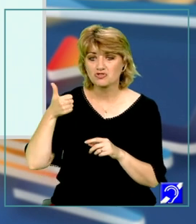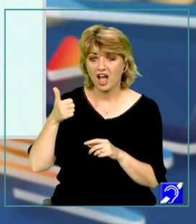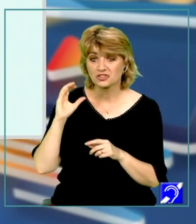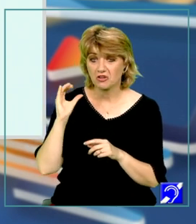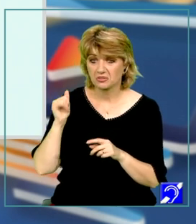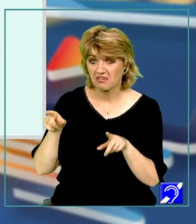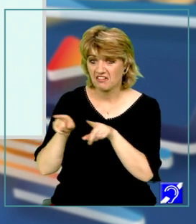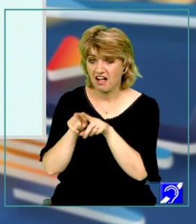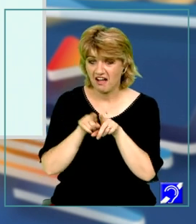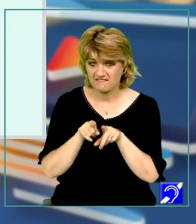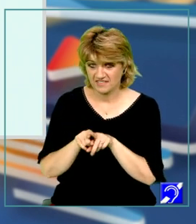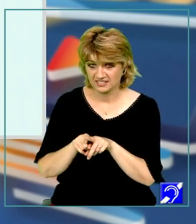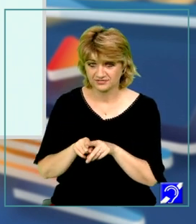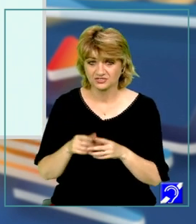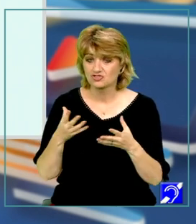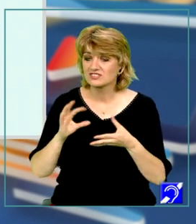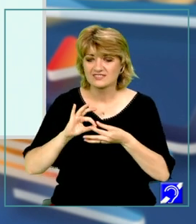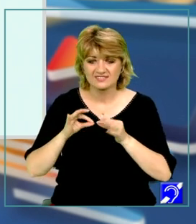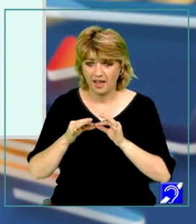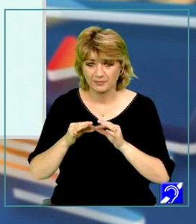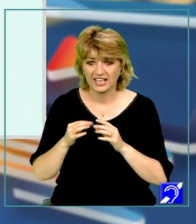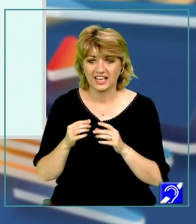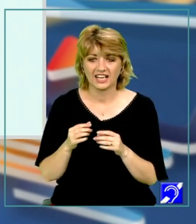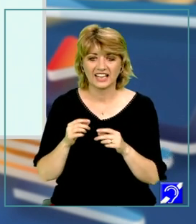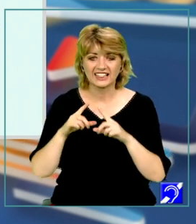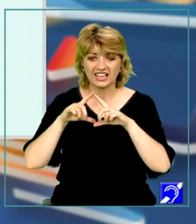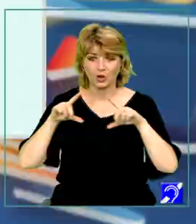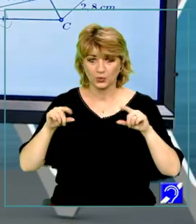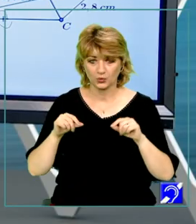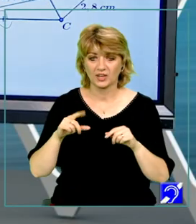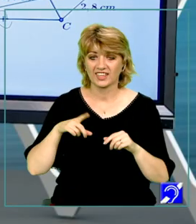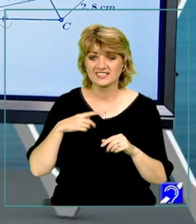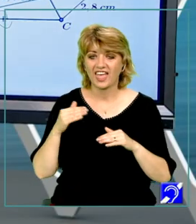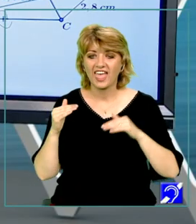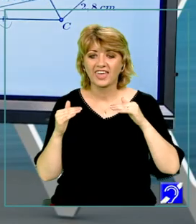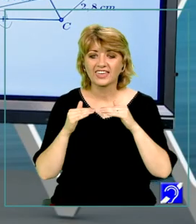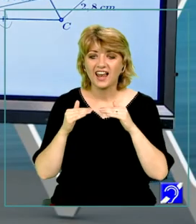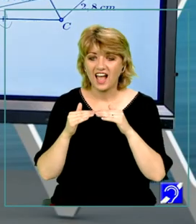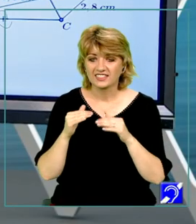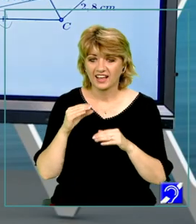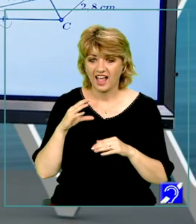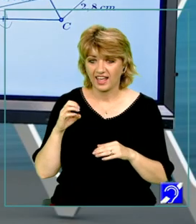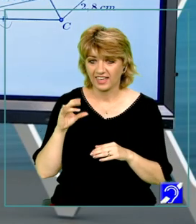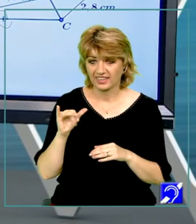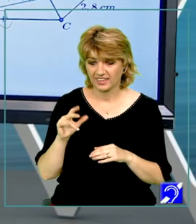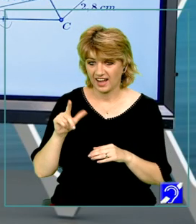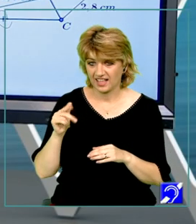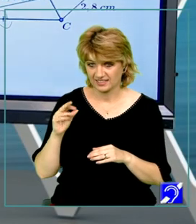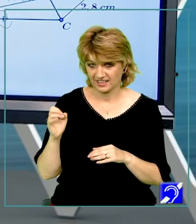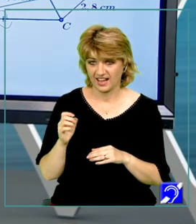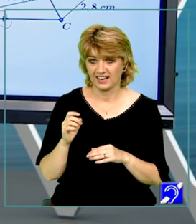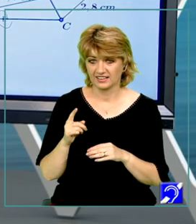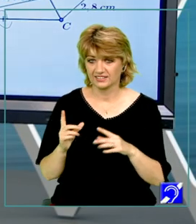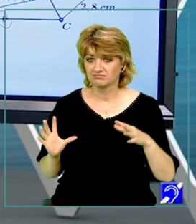cm, ceea ce înseamnă că triunghiul nostru este echilateral și lui A